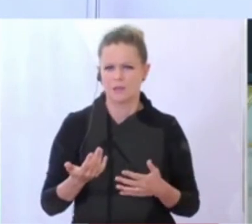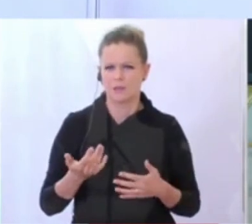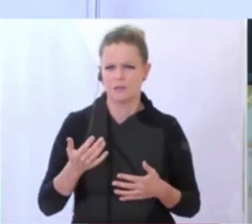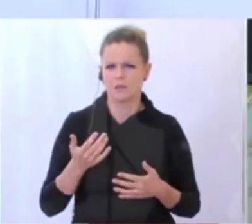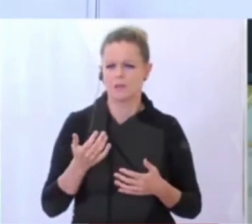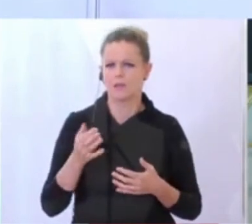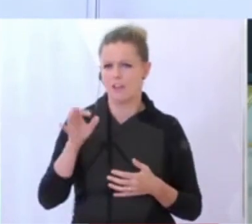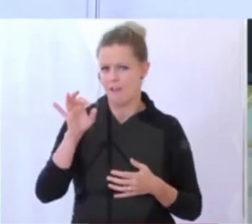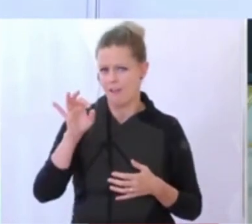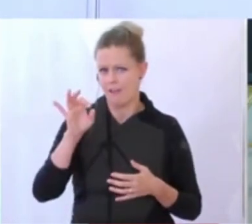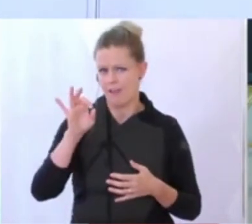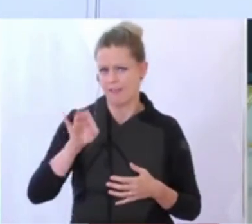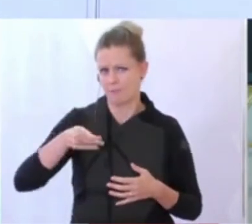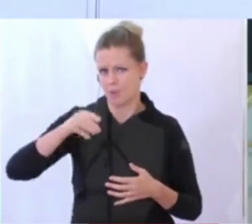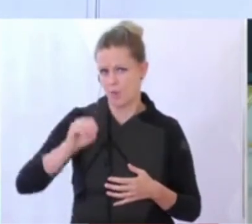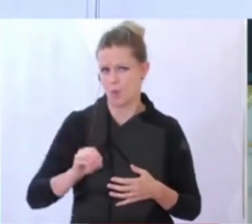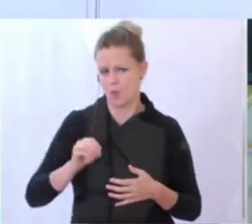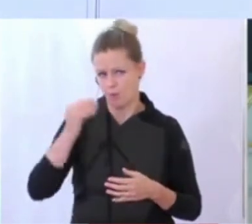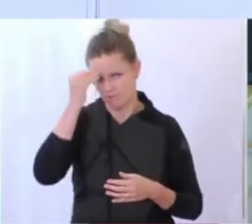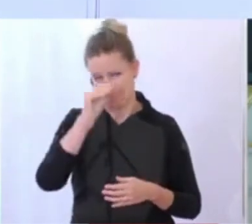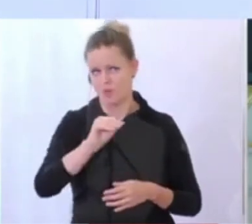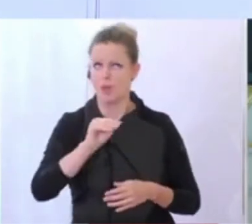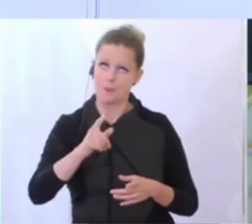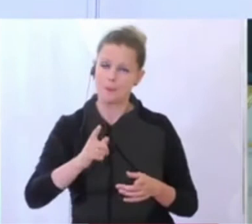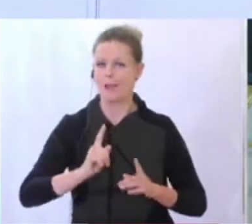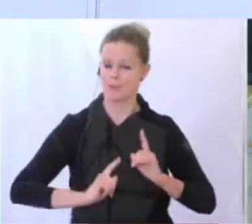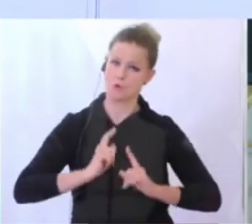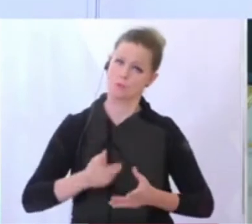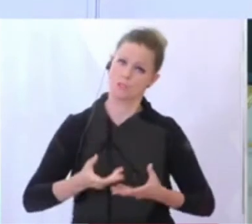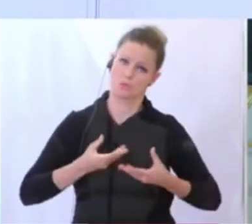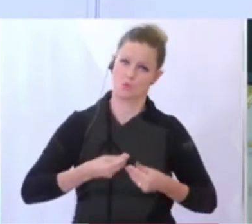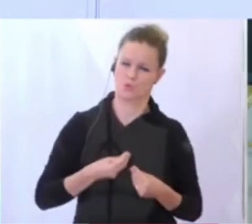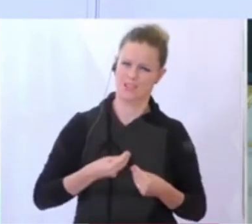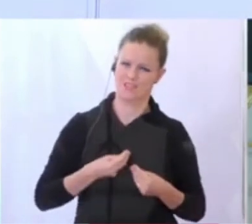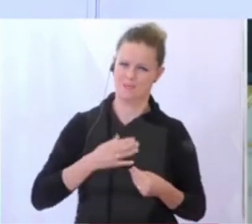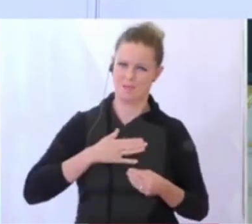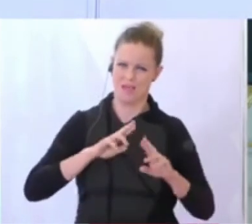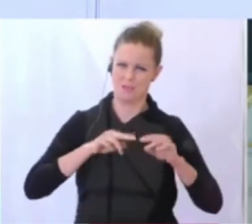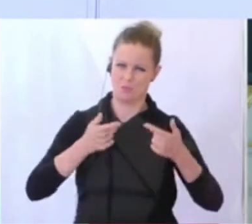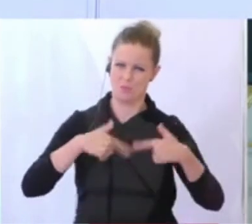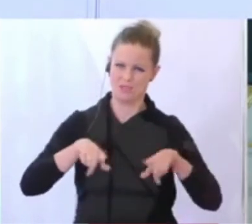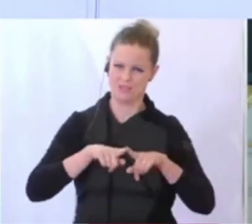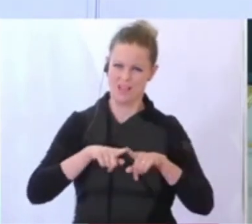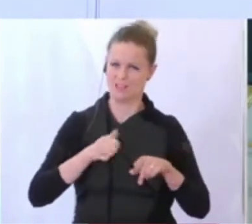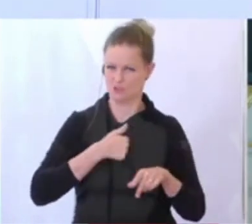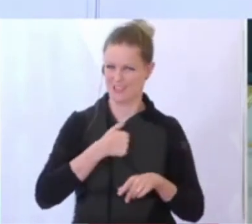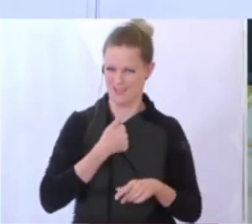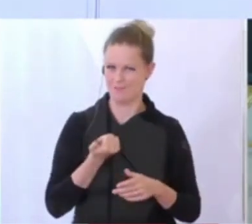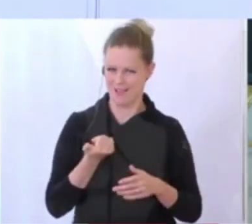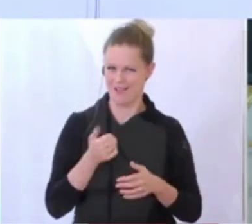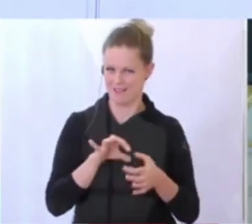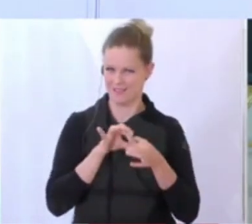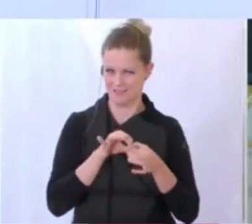sehr animierend. Nur in meinem Bundesland allein, also in der Steiermark,